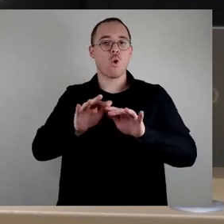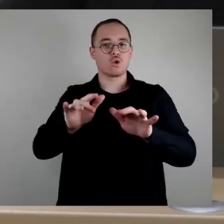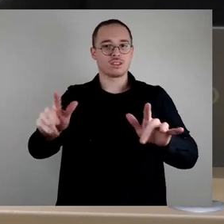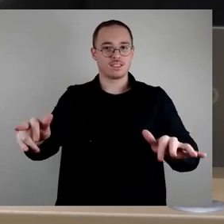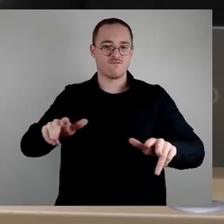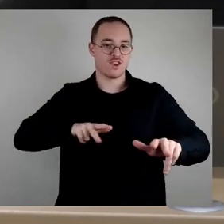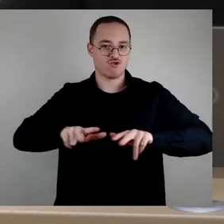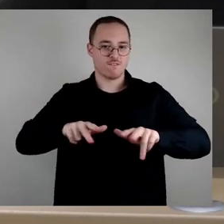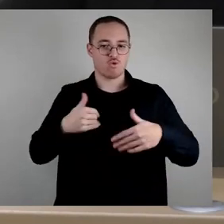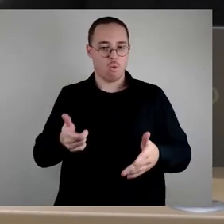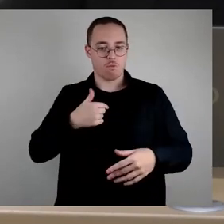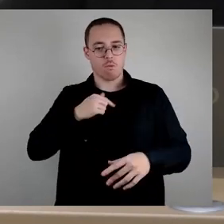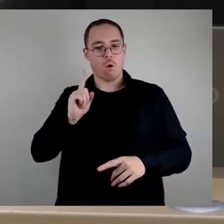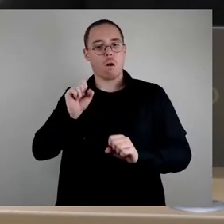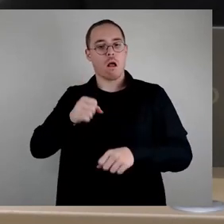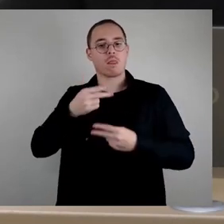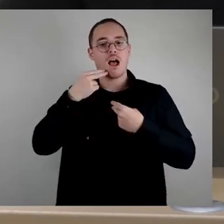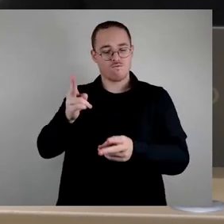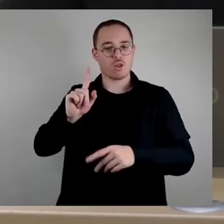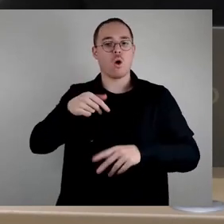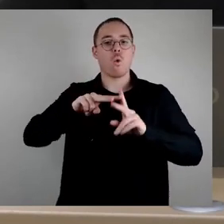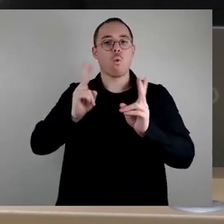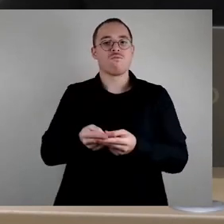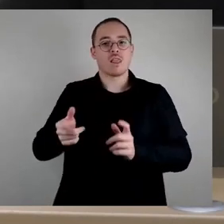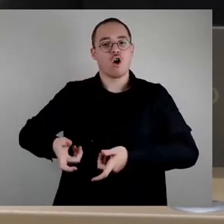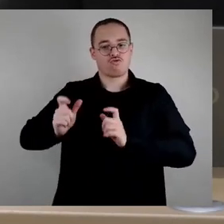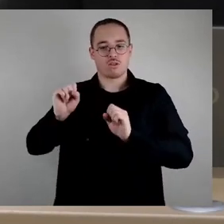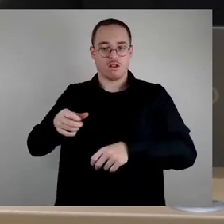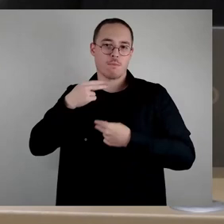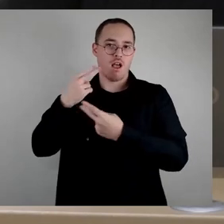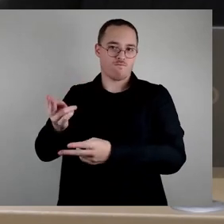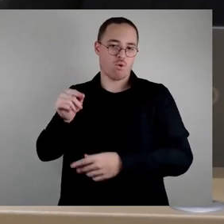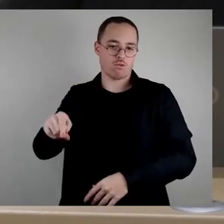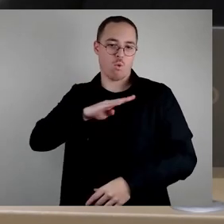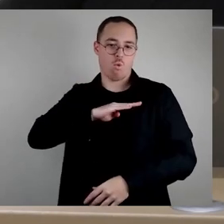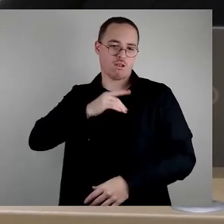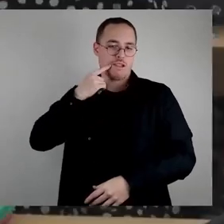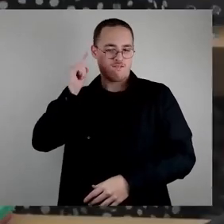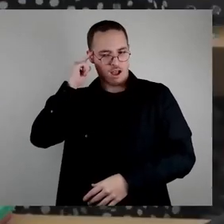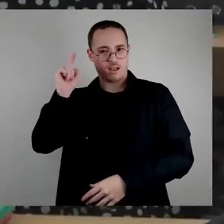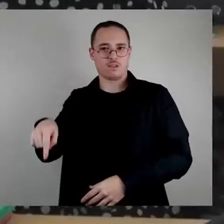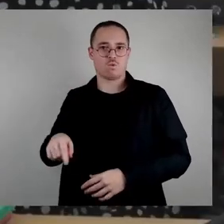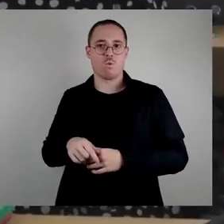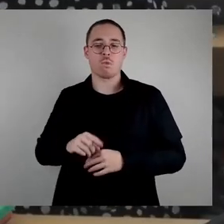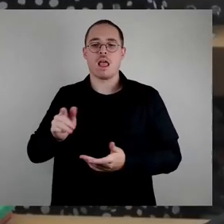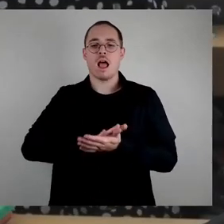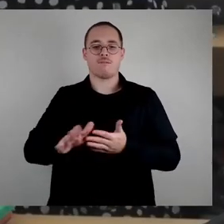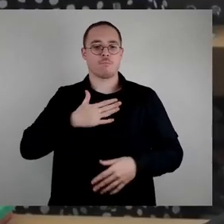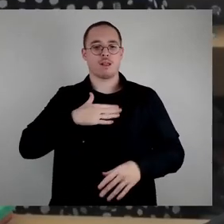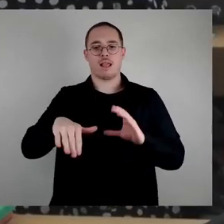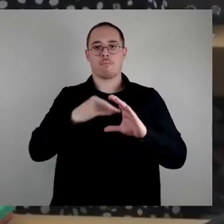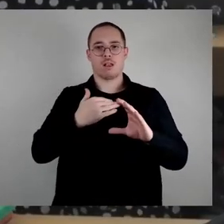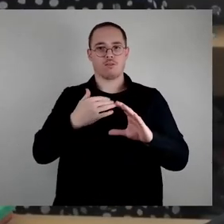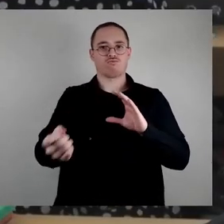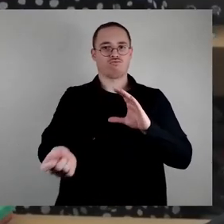Umweltausschuss mit beantworten. Die Kollegen werden es auch wissen können. Also schicken Sie es mir einfach weiter auf meine Adresse und dann kriegen Sie eine Antwort, eine ganz konkrete.